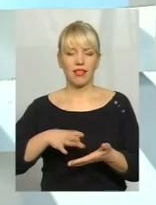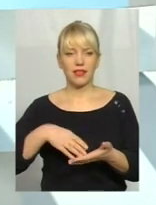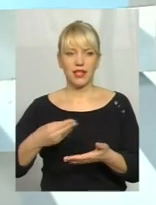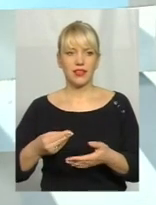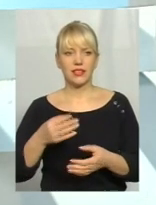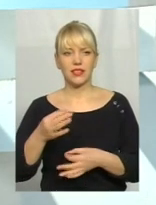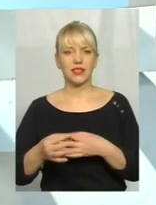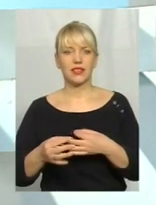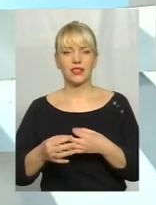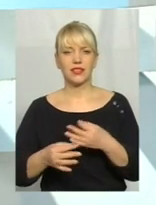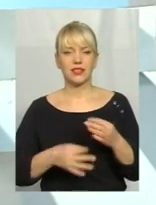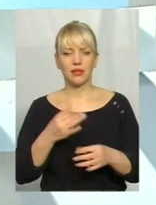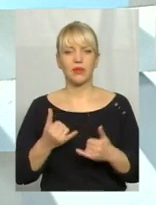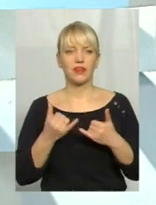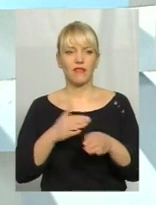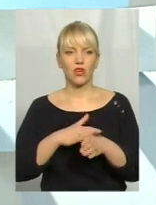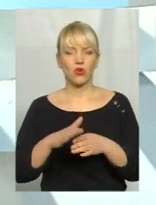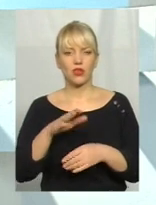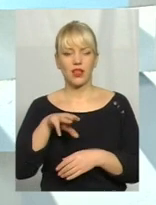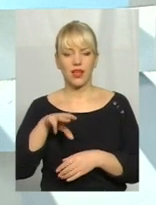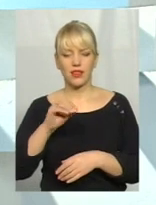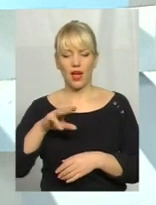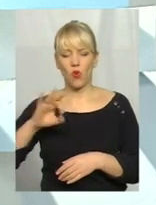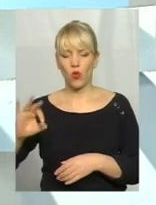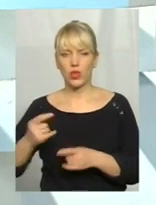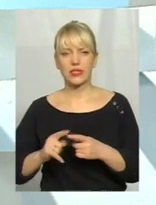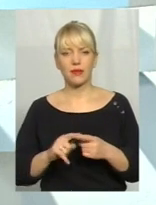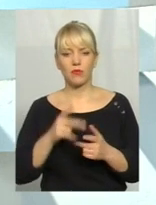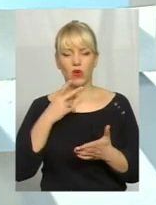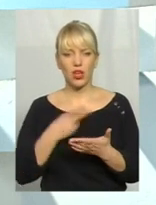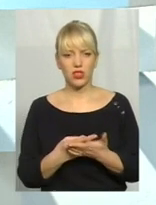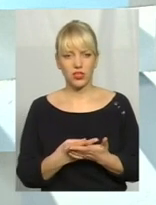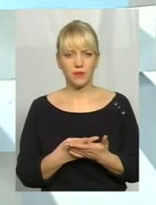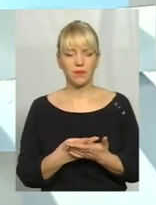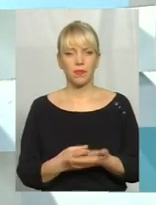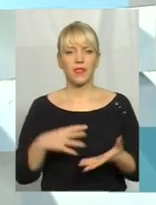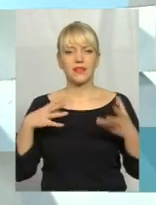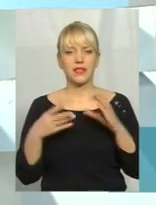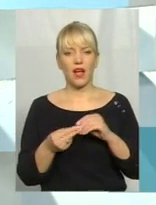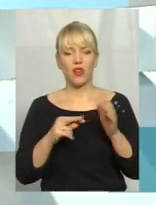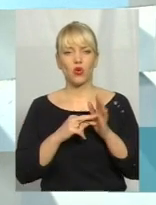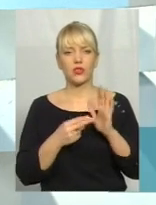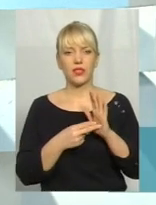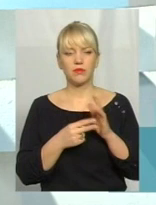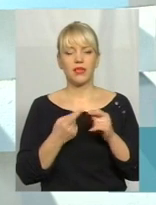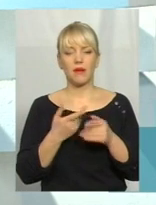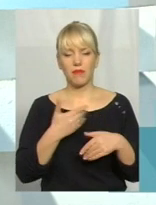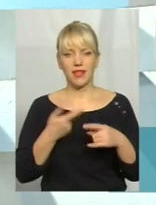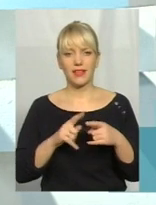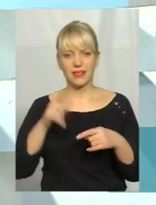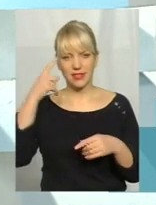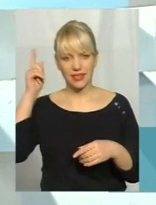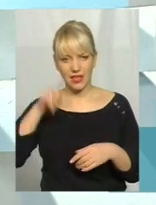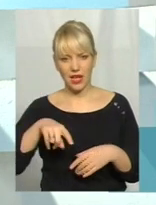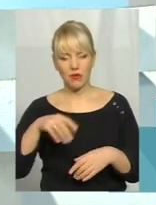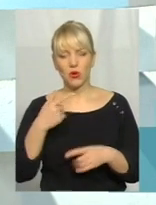виконання ТЕО. Тобто, ТЕО, яке ми хочемо отримати, покаже нам загальну концепцію. Ми її знаємо, ми